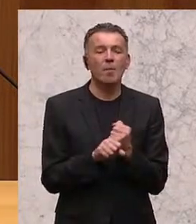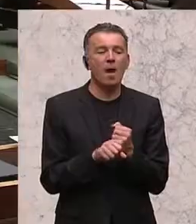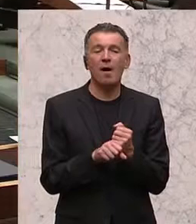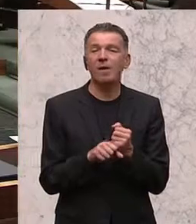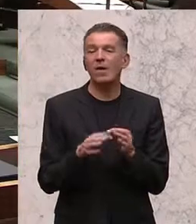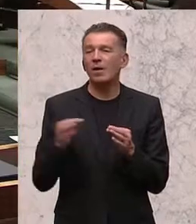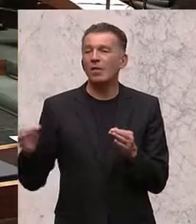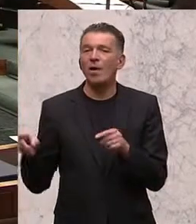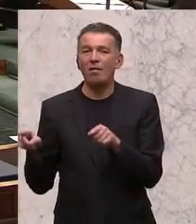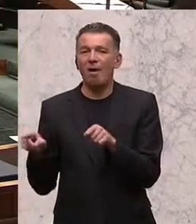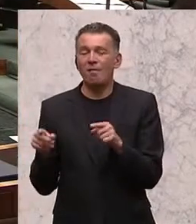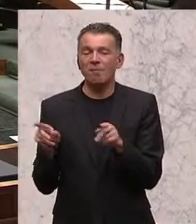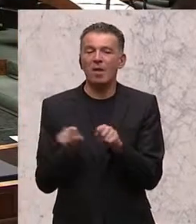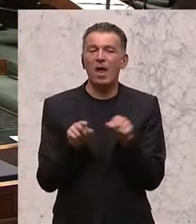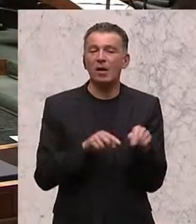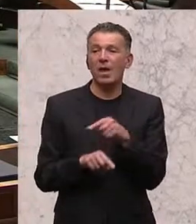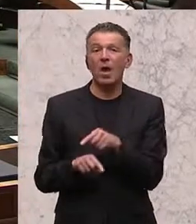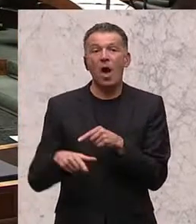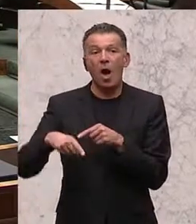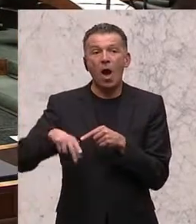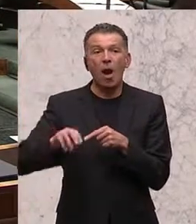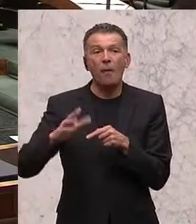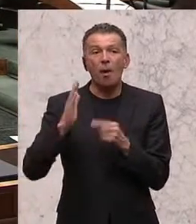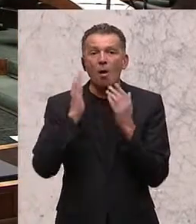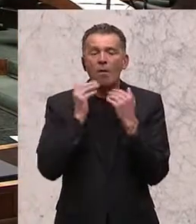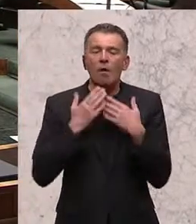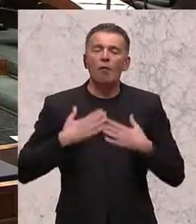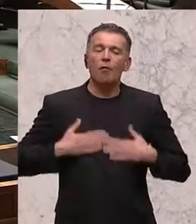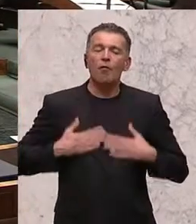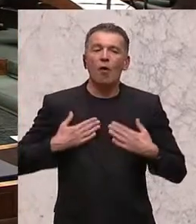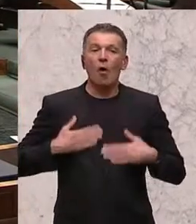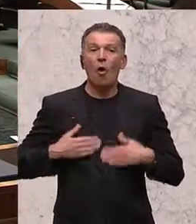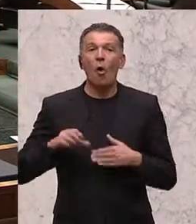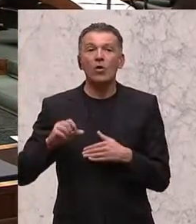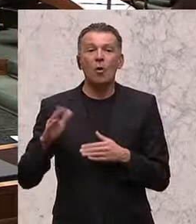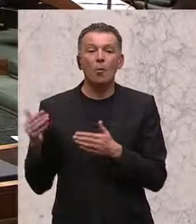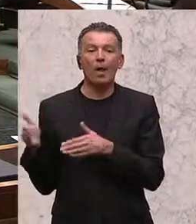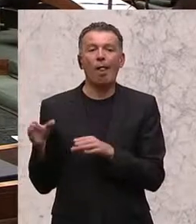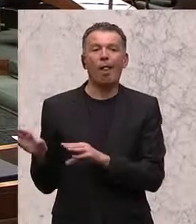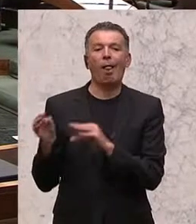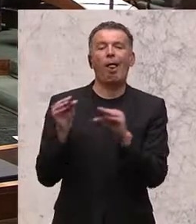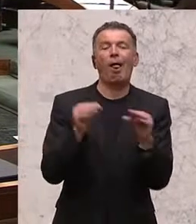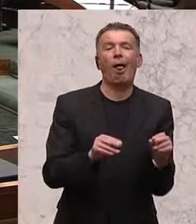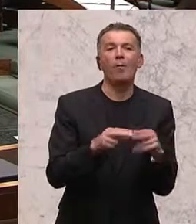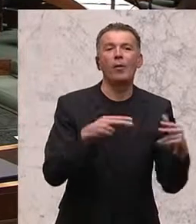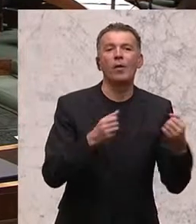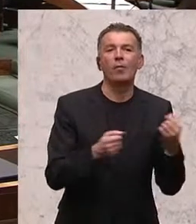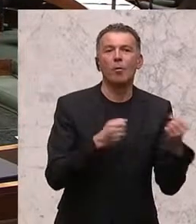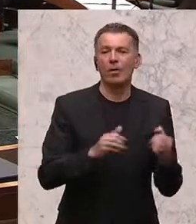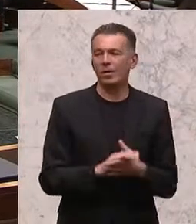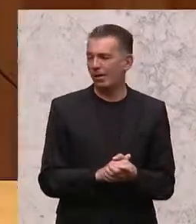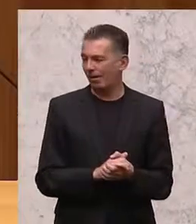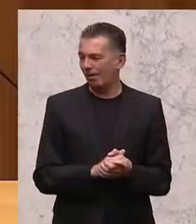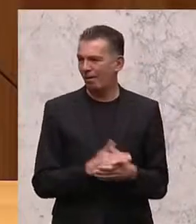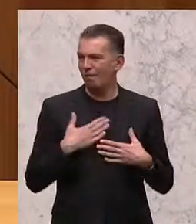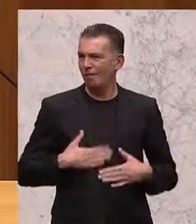die Bundespolitik gegangen ist. Der war heilfroh, dass er hier den wilden Mann gespielt hat. Der war heilfroh. Ich gebe